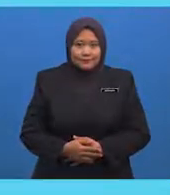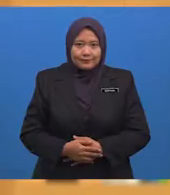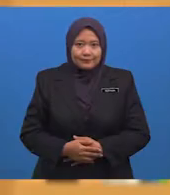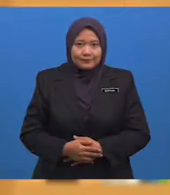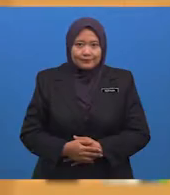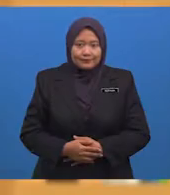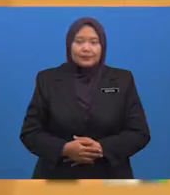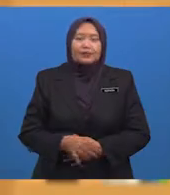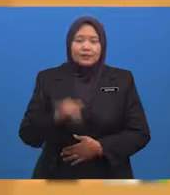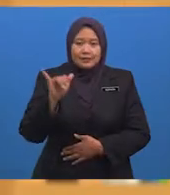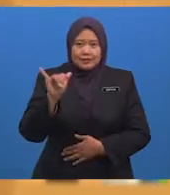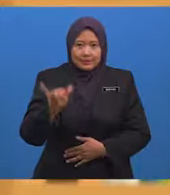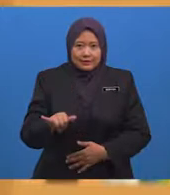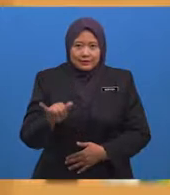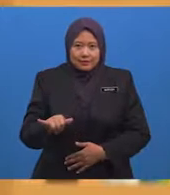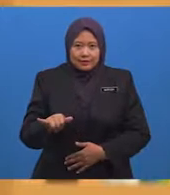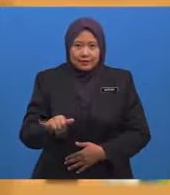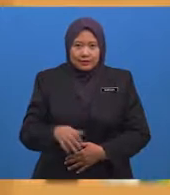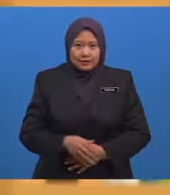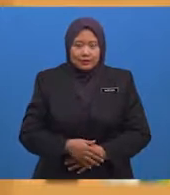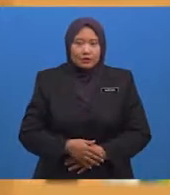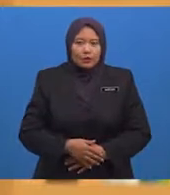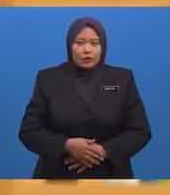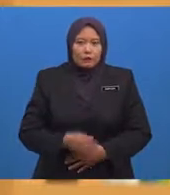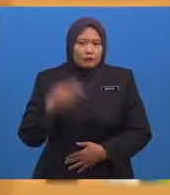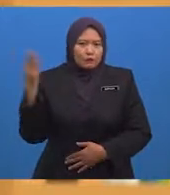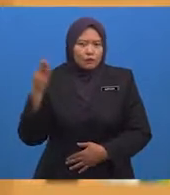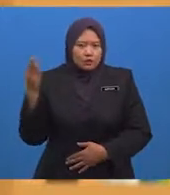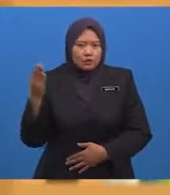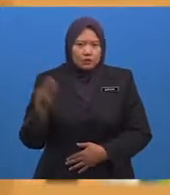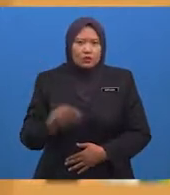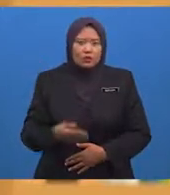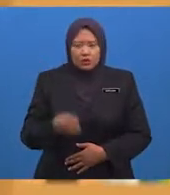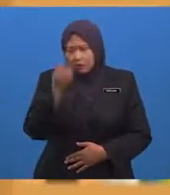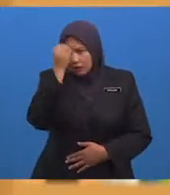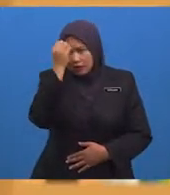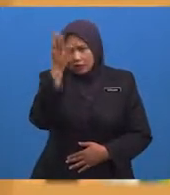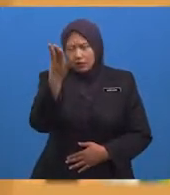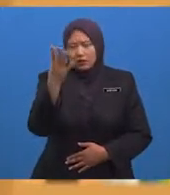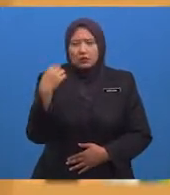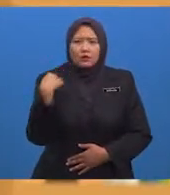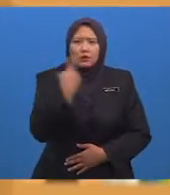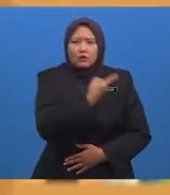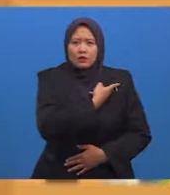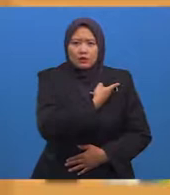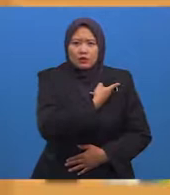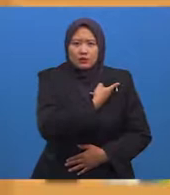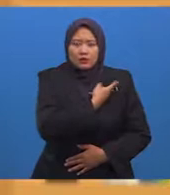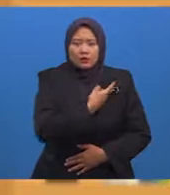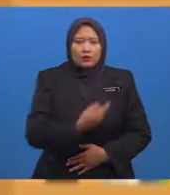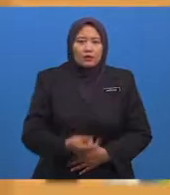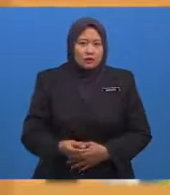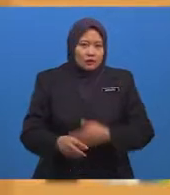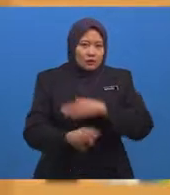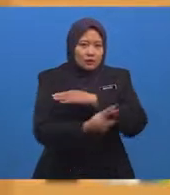Ya, secara spontan, gambar ini tentunya memberitahu kita tentang negara Mesir